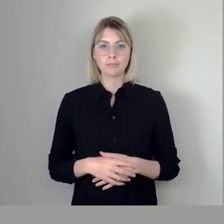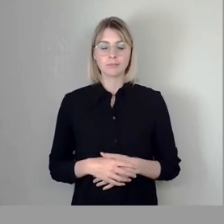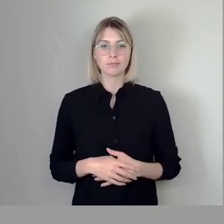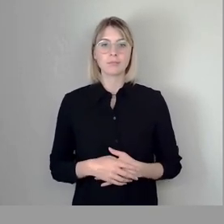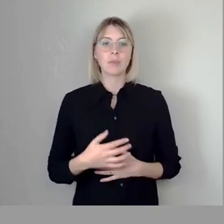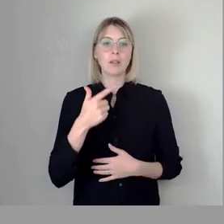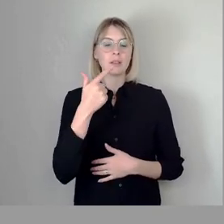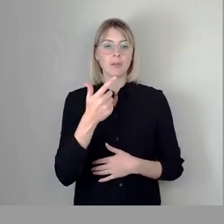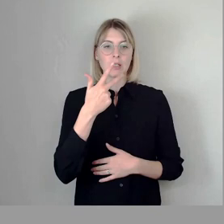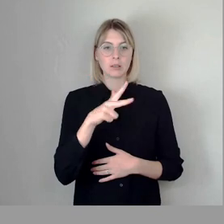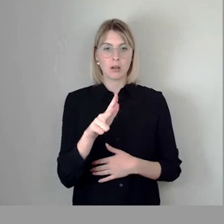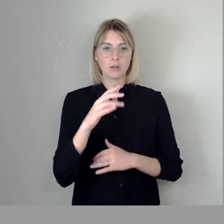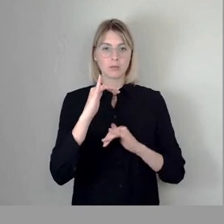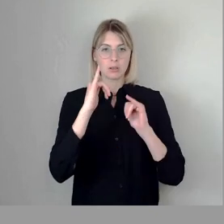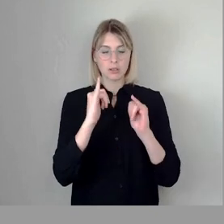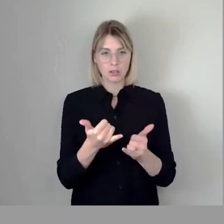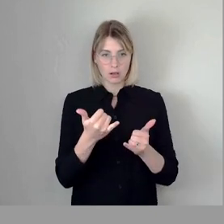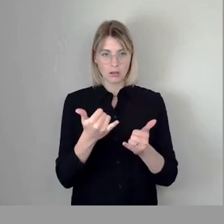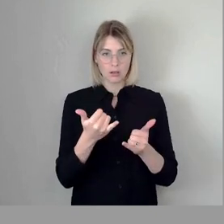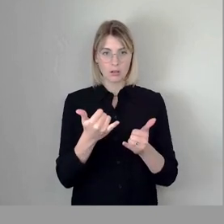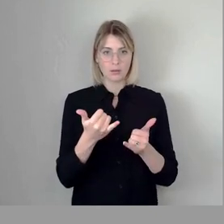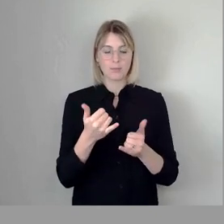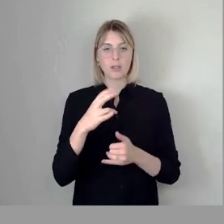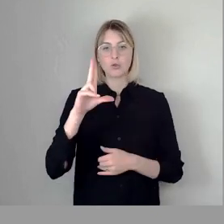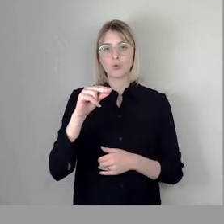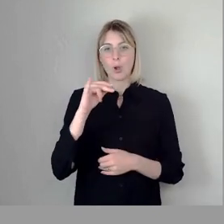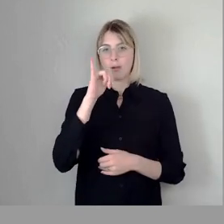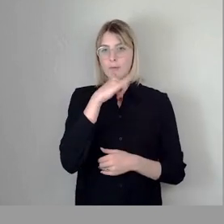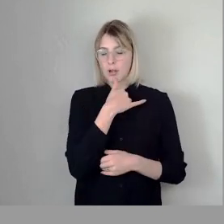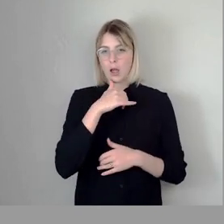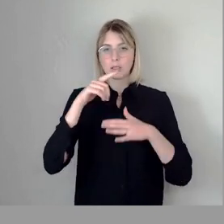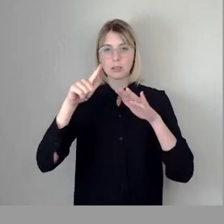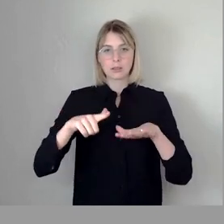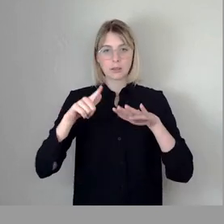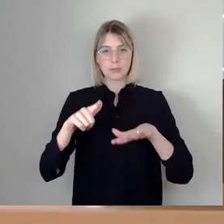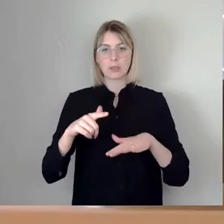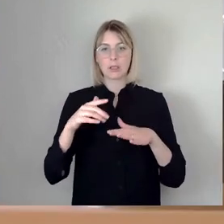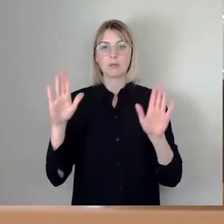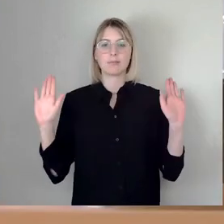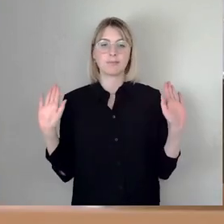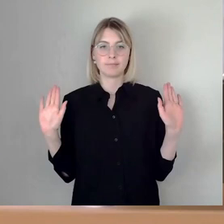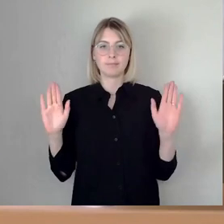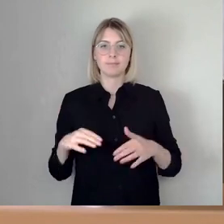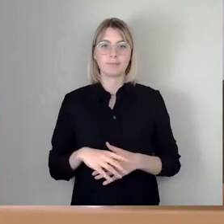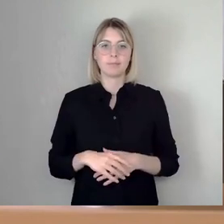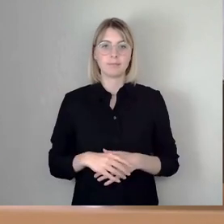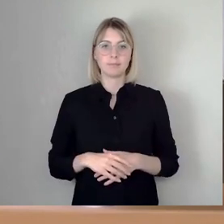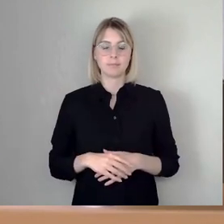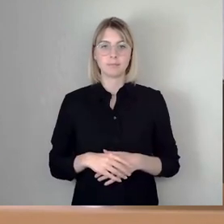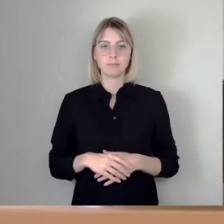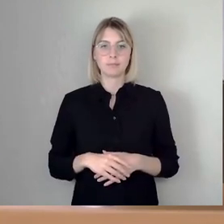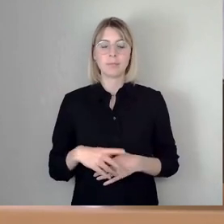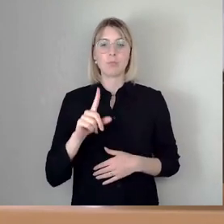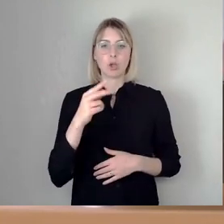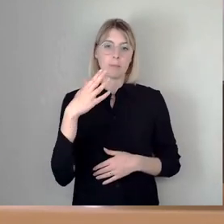Der hätte mit 32 Jahren 12 Nein 17 Enthaltung eine Mehrheit